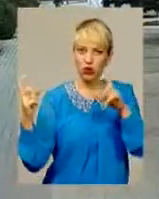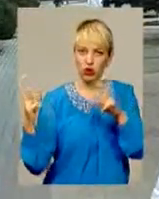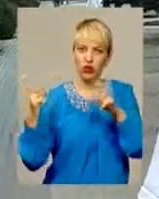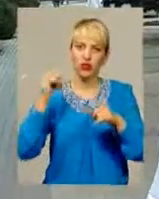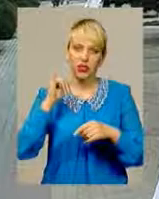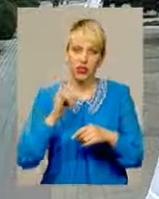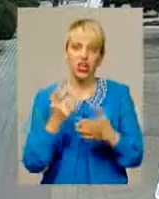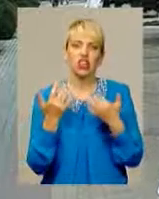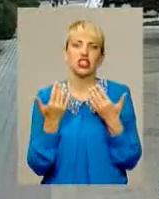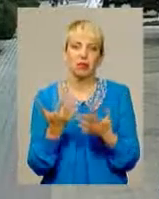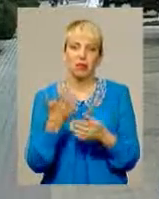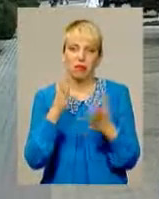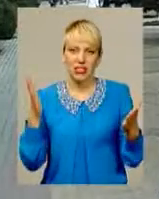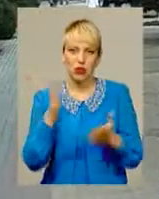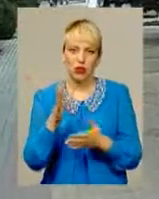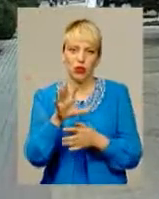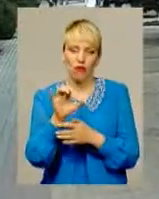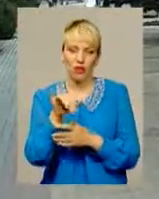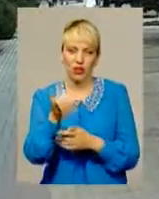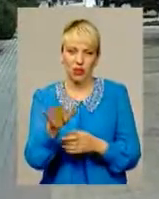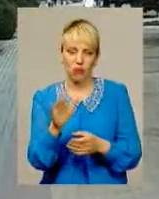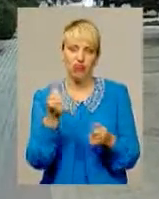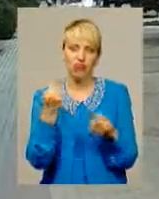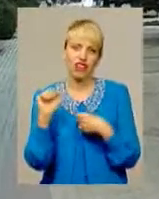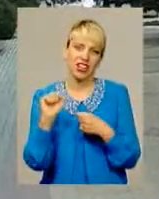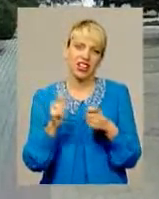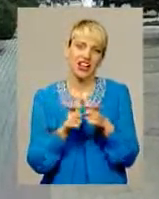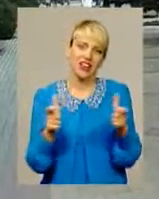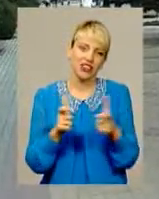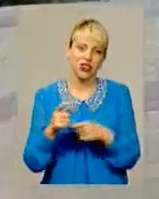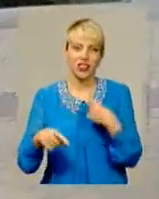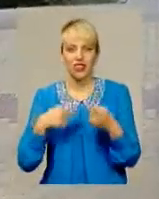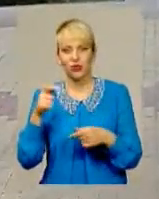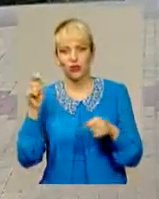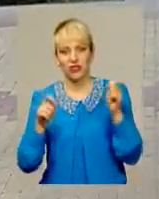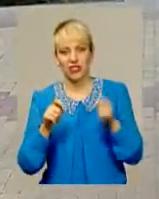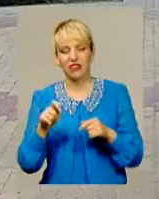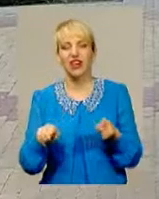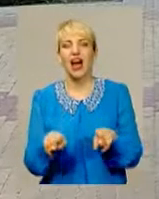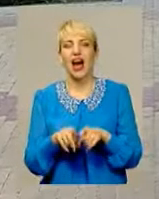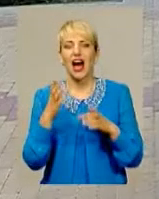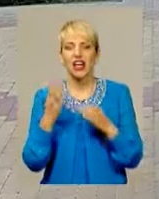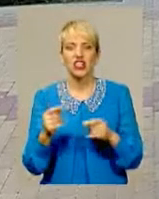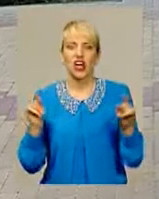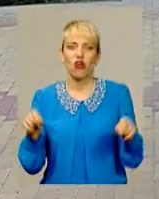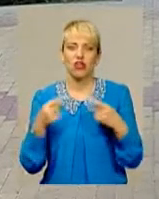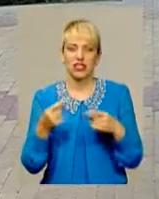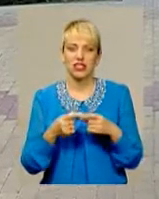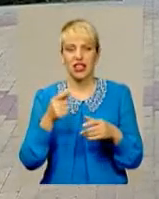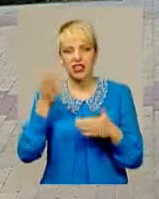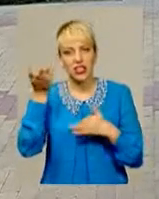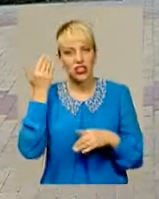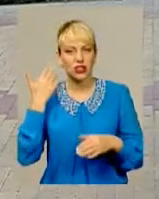ним фото. І чим більше фото в тебе буде, потім ти можеш виграти, наприклад, квиток на наступний фестиваль. А ще організатори фесту нещодавно